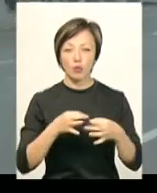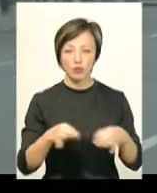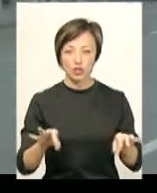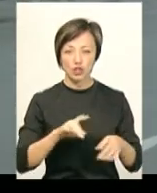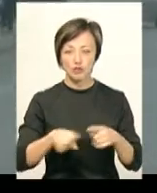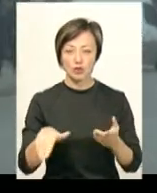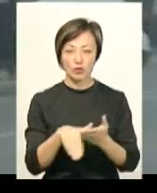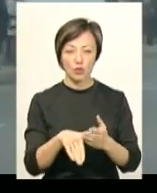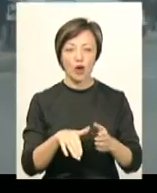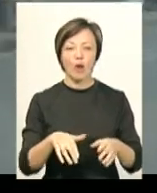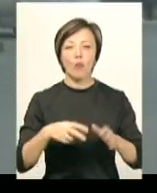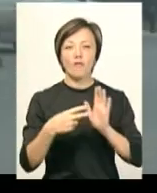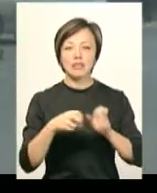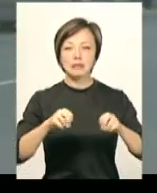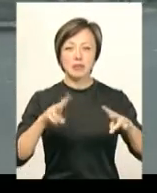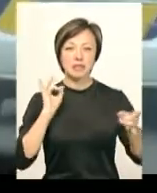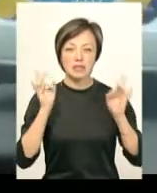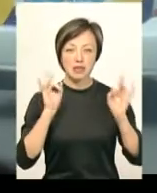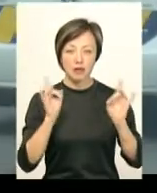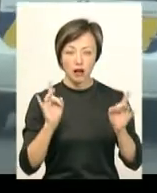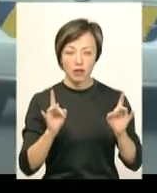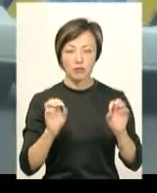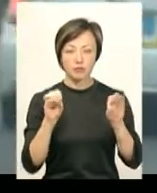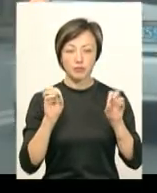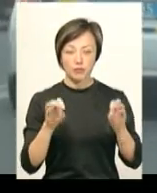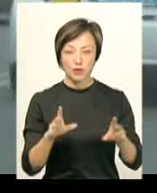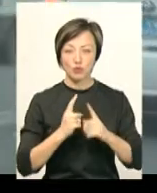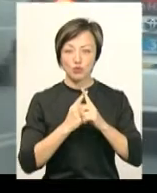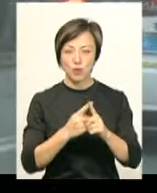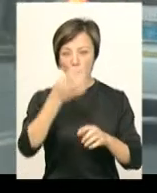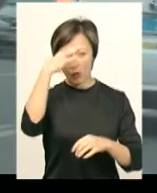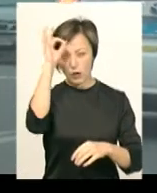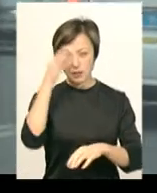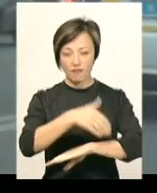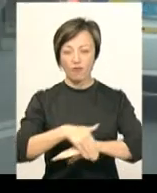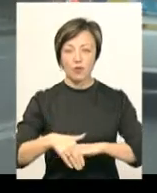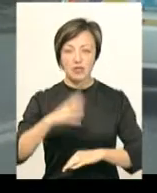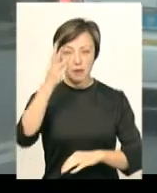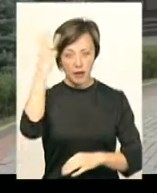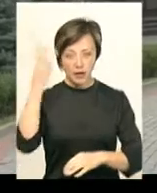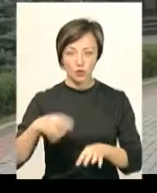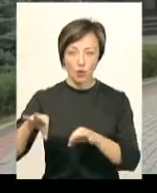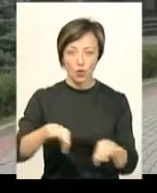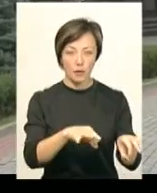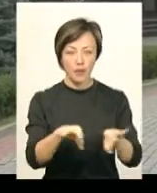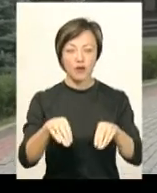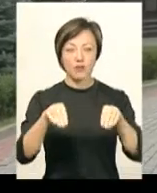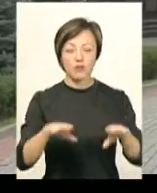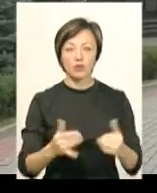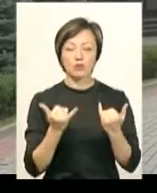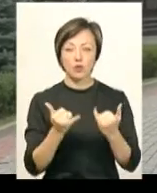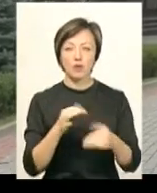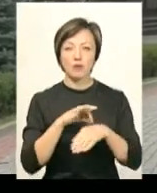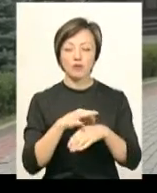автівка з увімкненим спецсигналом у супроводі патрульної поліції проїхали вулицями Хмельницького. Вирішили сьогодні провести